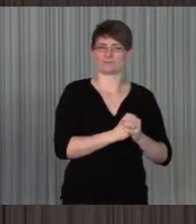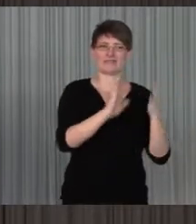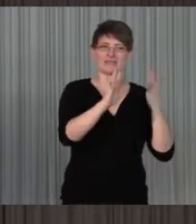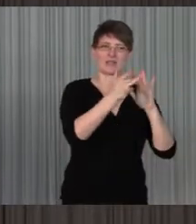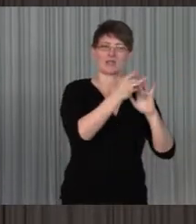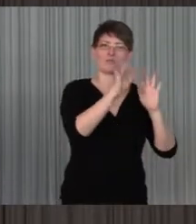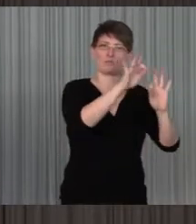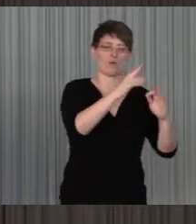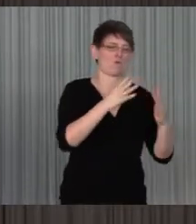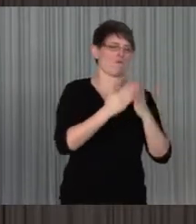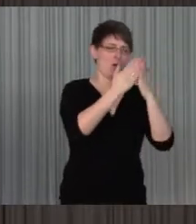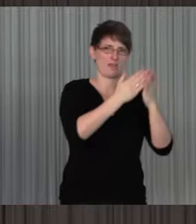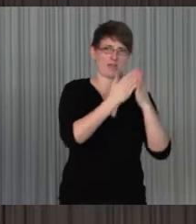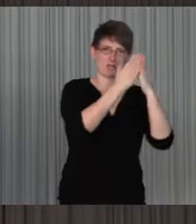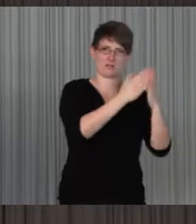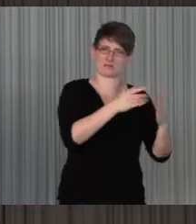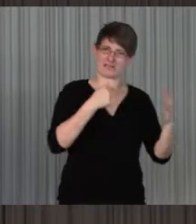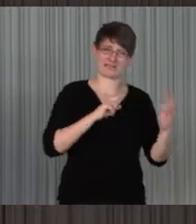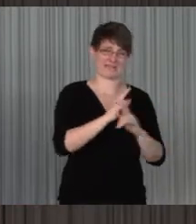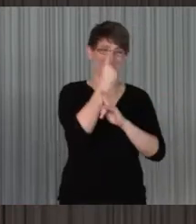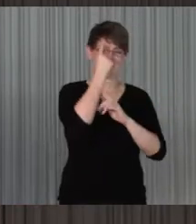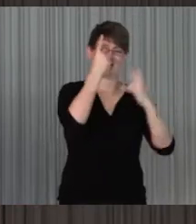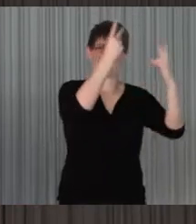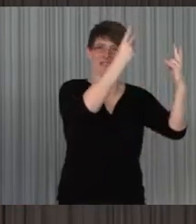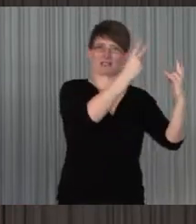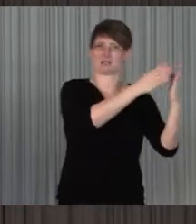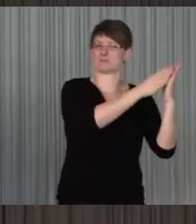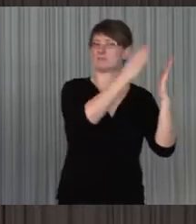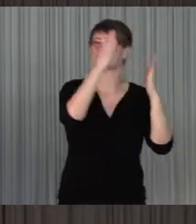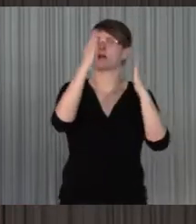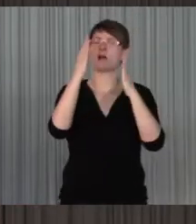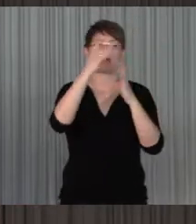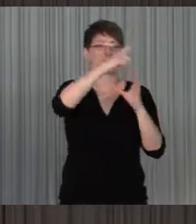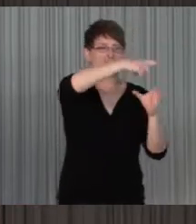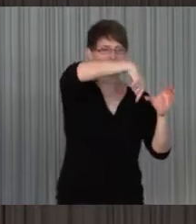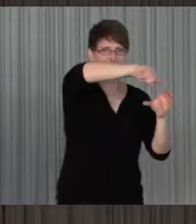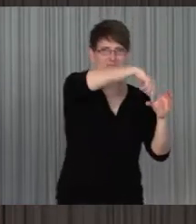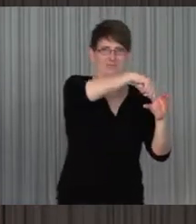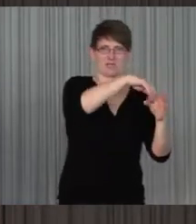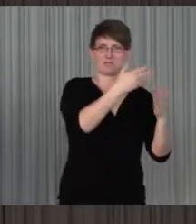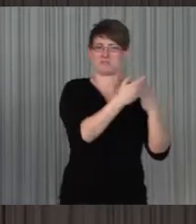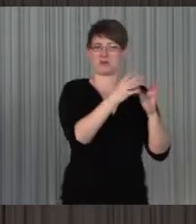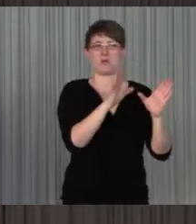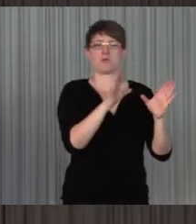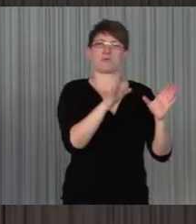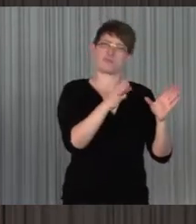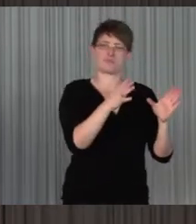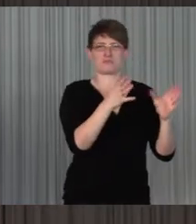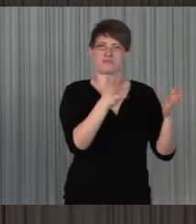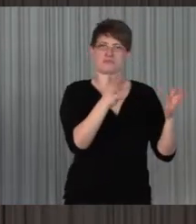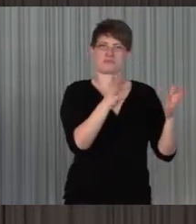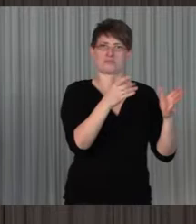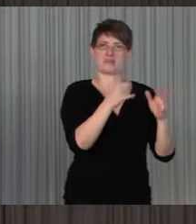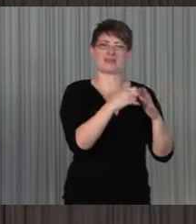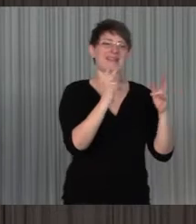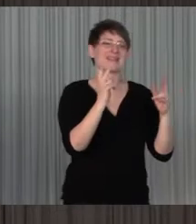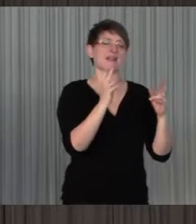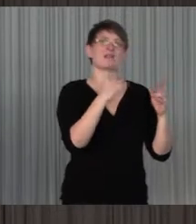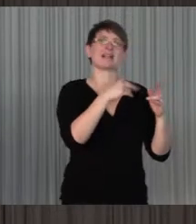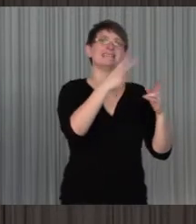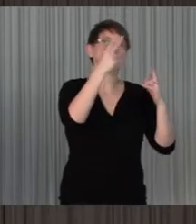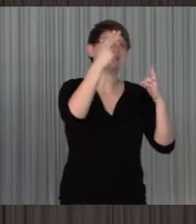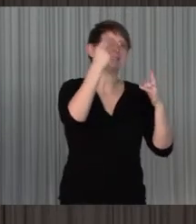für sie hat und das ist für sie vorrangig. Aber auch innerhalb dieser Gruppe, die ja sozusagen vielleicht eine sehr ähnliche